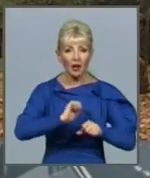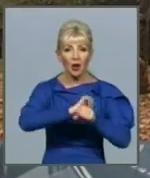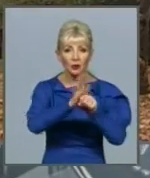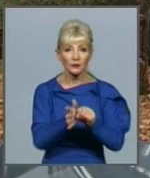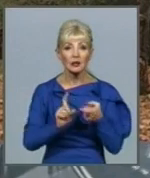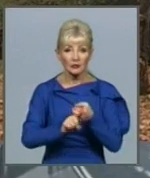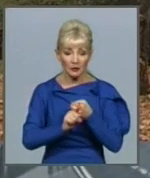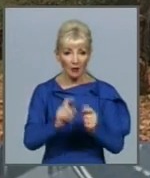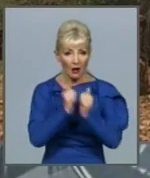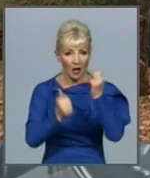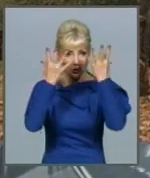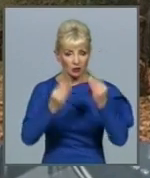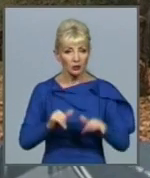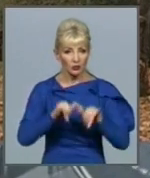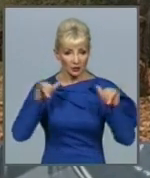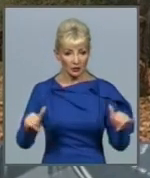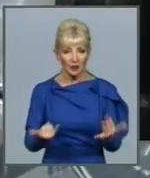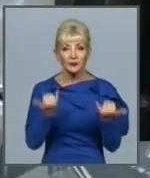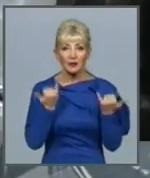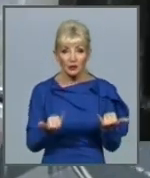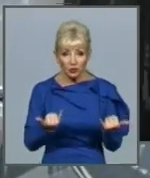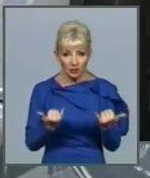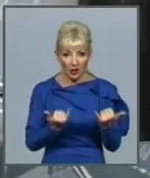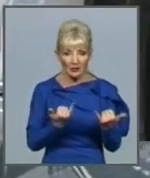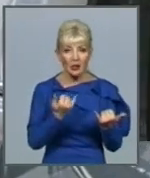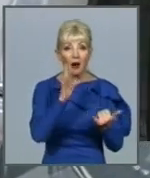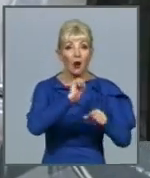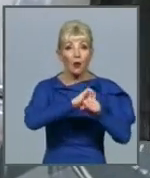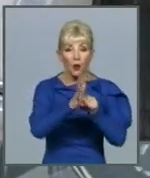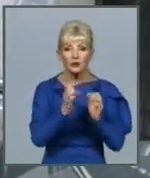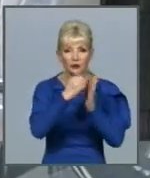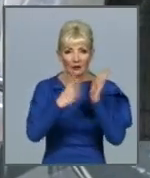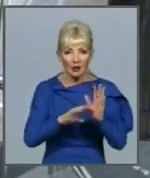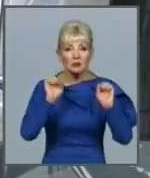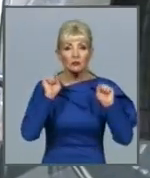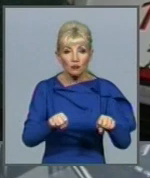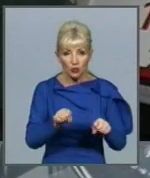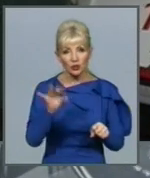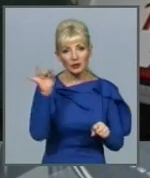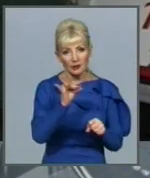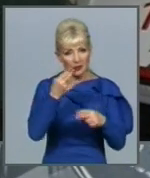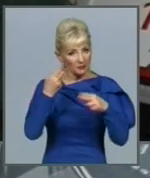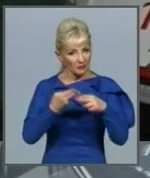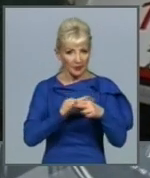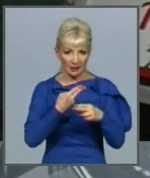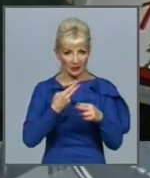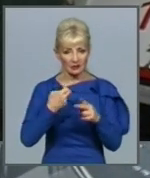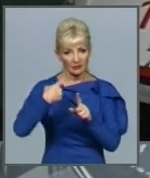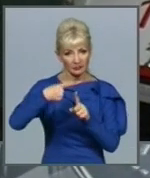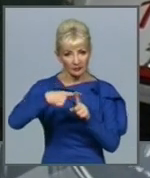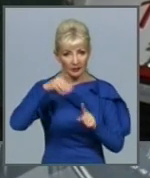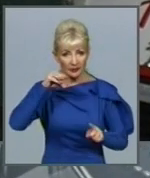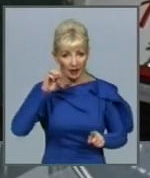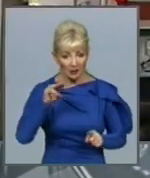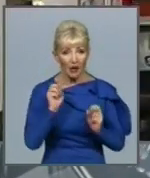зростає. Наразі тепер діагноз ковід-19 можуть поставити і без позитивного тесту. Як зазначив очільник